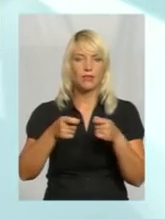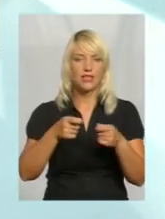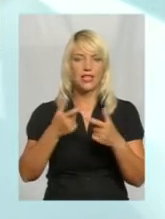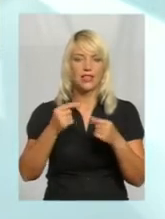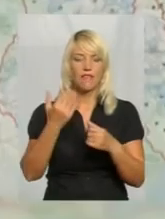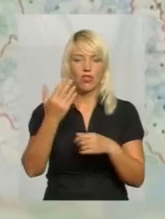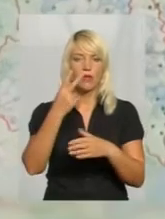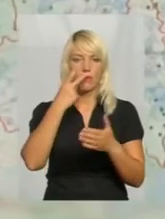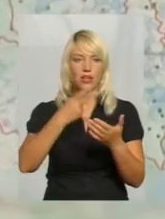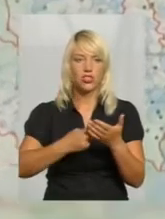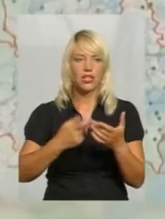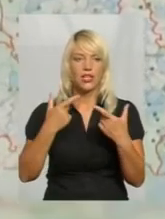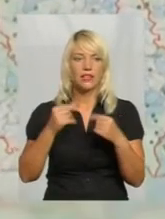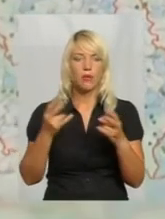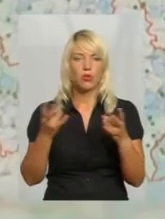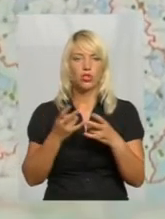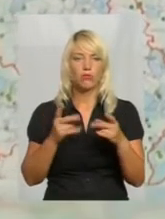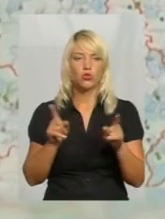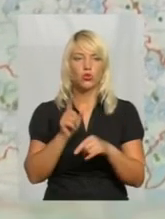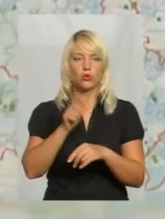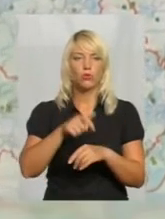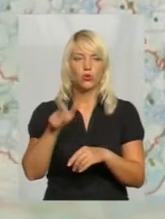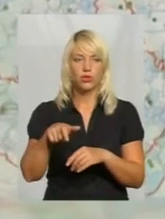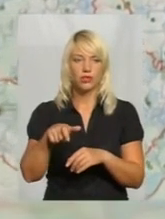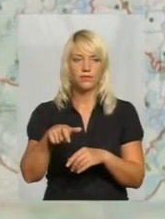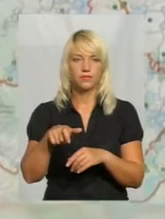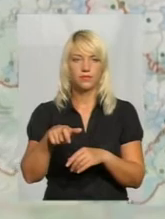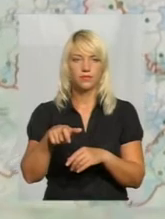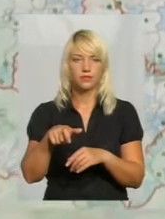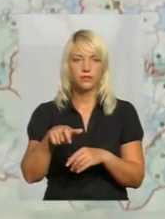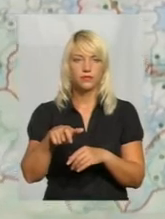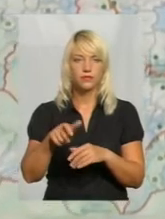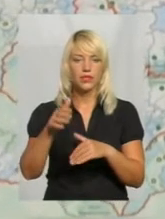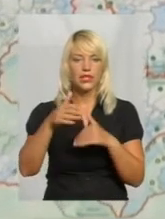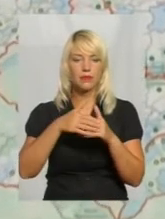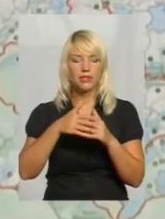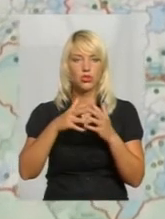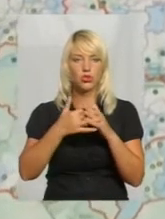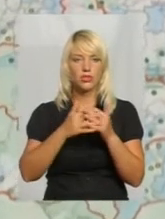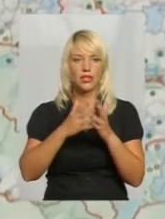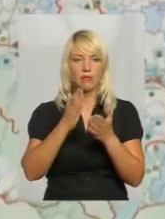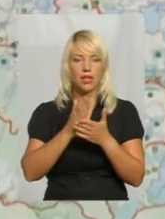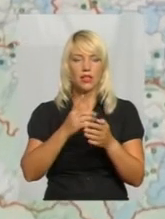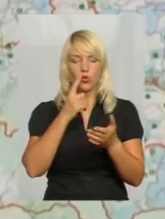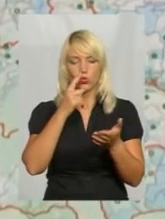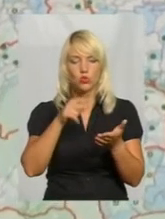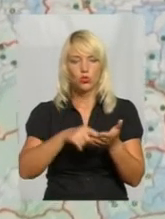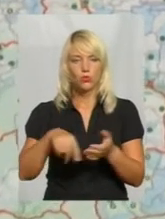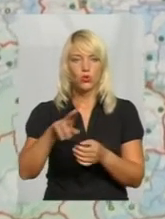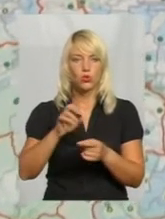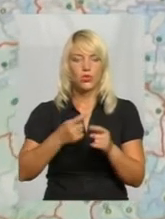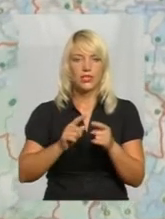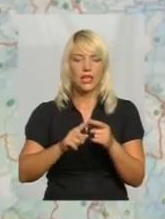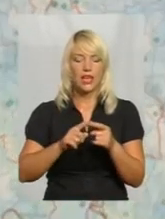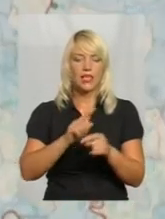бачили, де потрібно, щоб люди з найближчого села мали доступність до цієї амбулаторії.